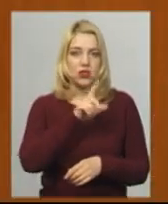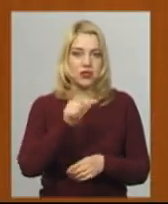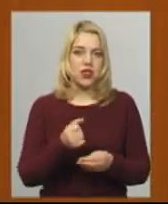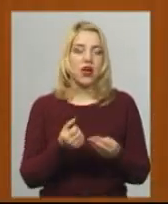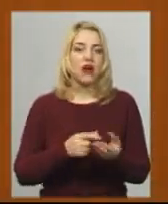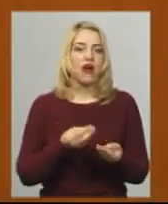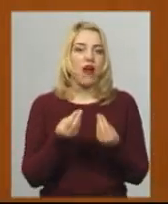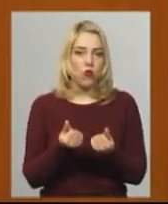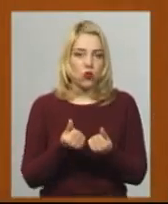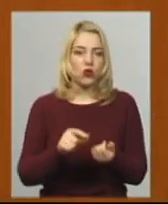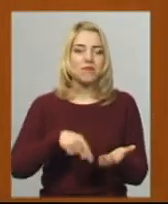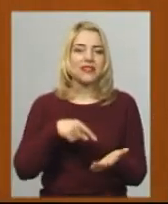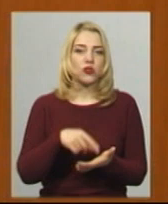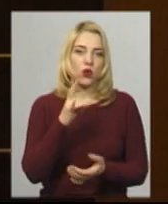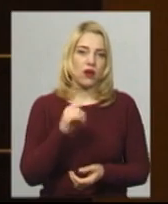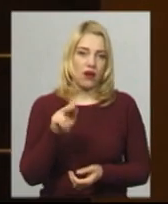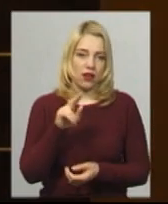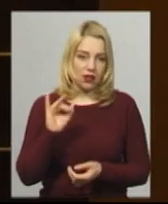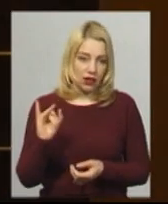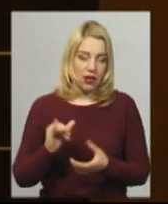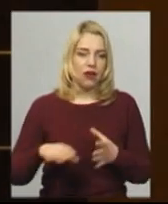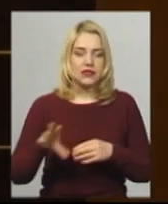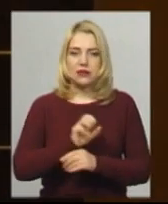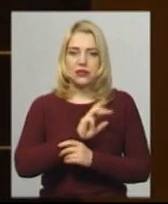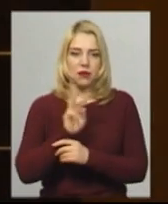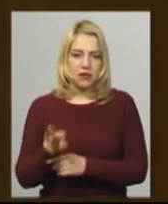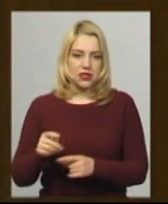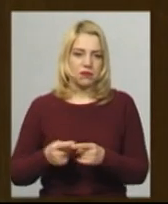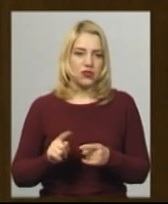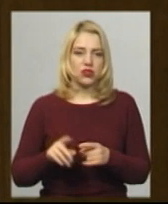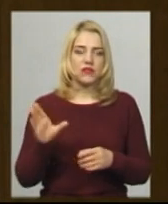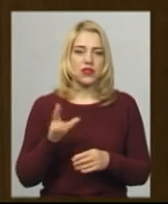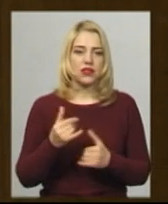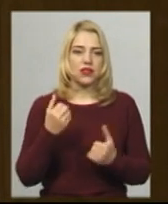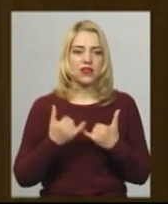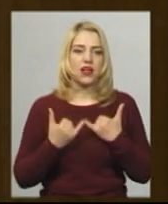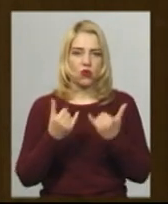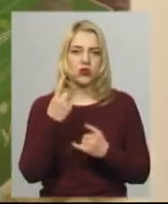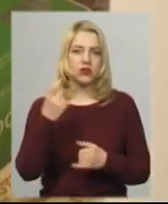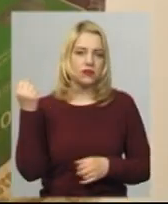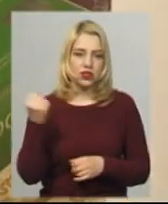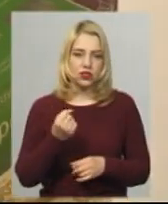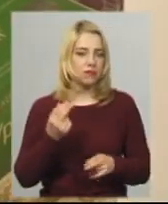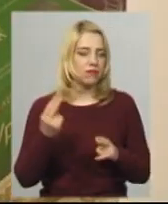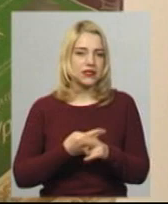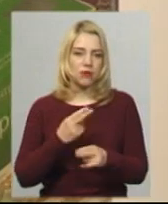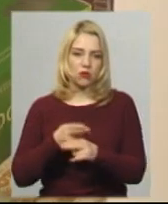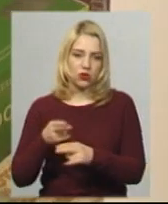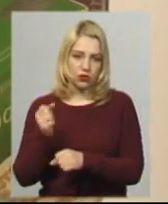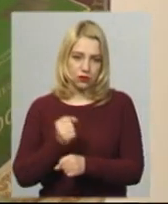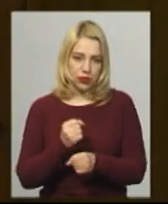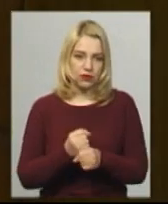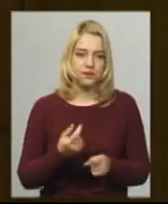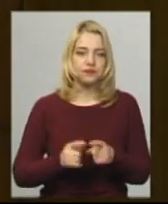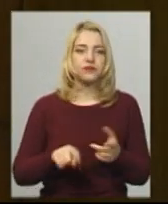міської ради. Медичний персонал повністю забезпечений усім необхідним на тиждень безперебійної роботи, каже медсестра рекреаційного центру Ольга Саволюк. Додає,